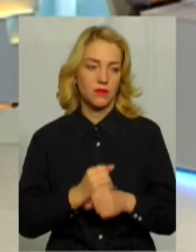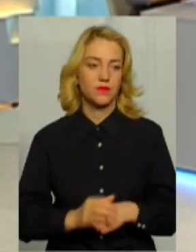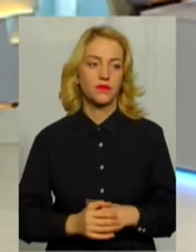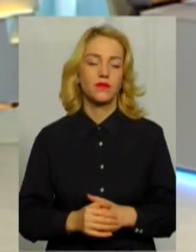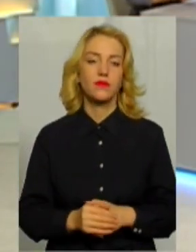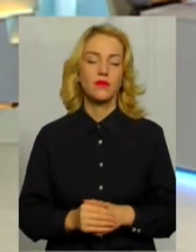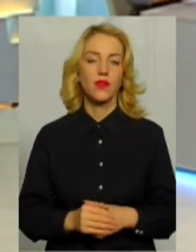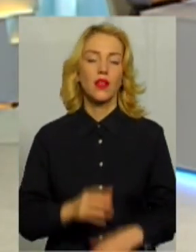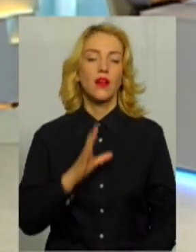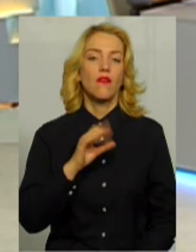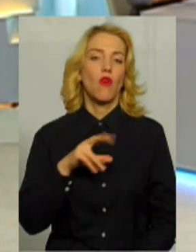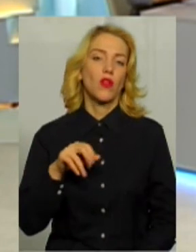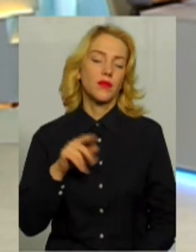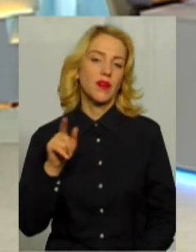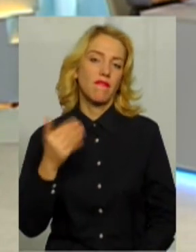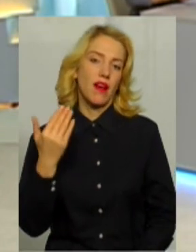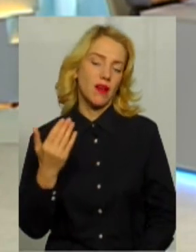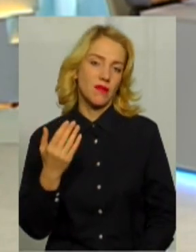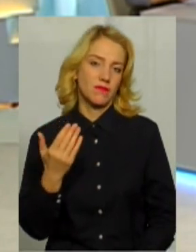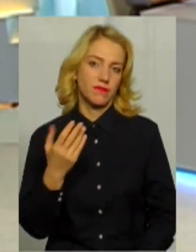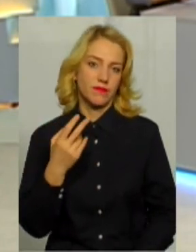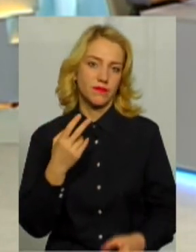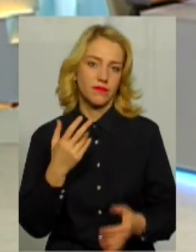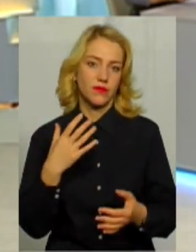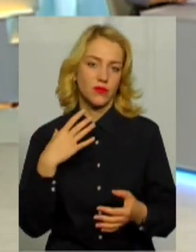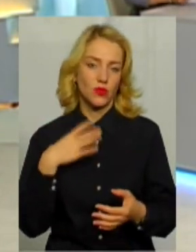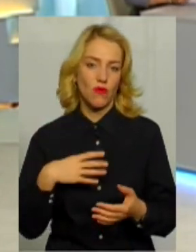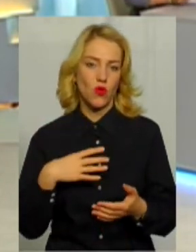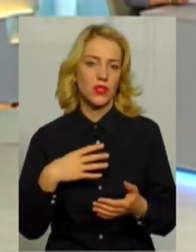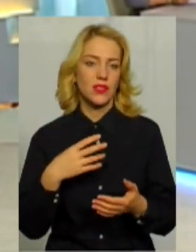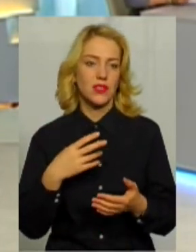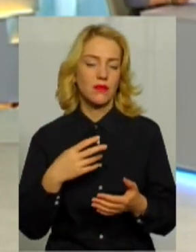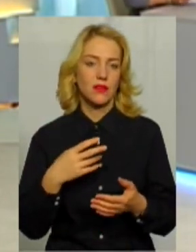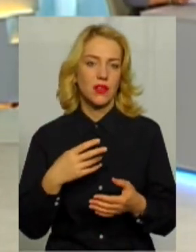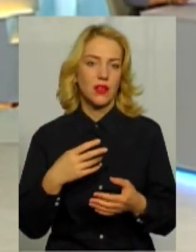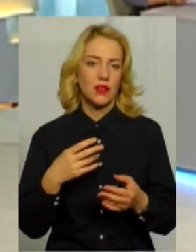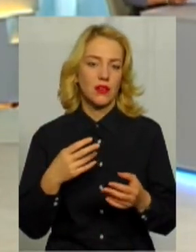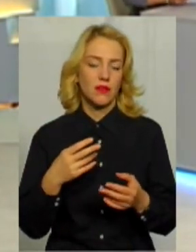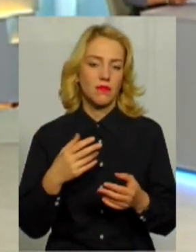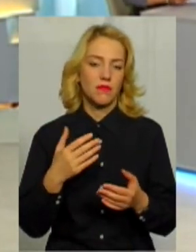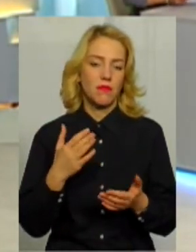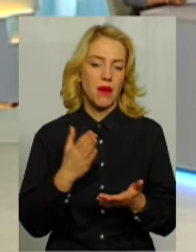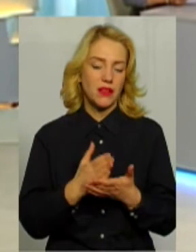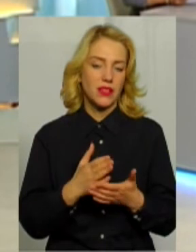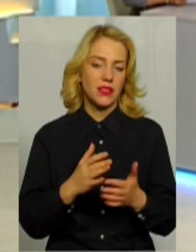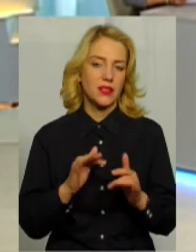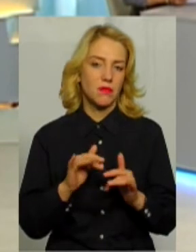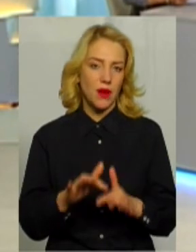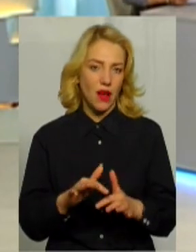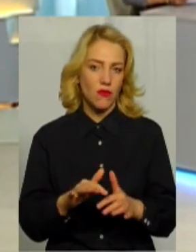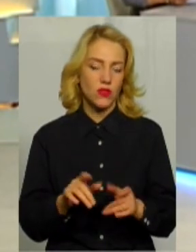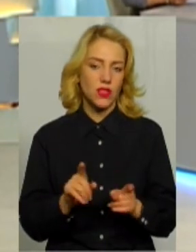вам доводиться мати справу з такими ситуаціями, коли жінка